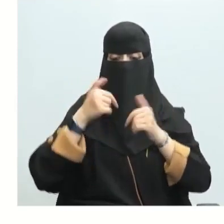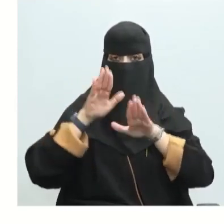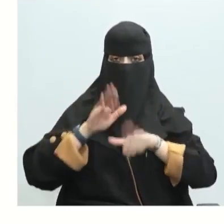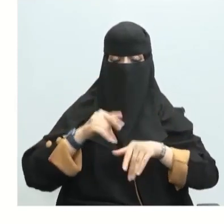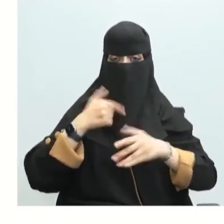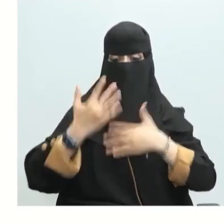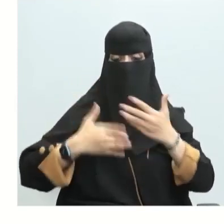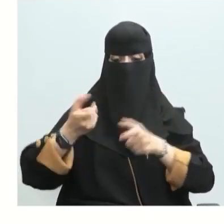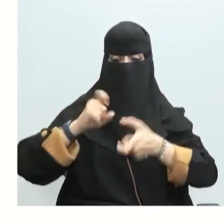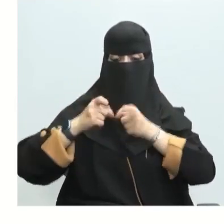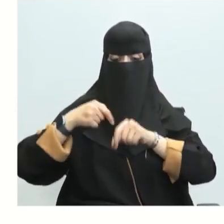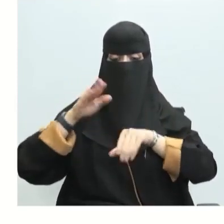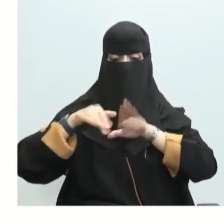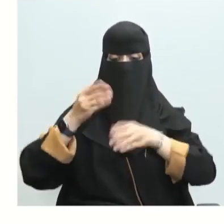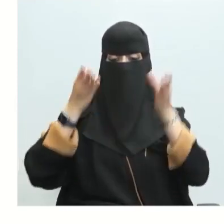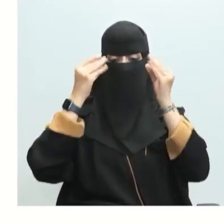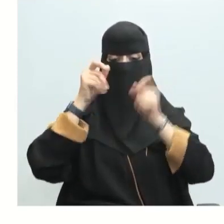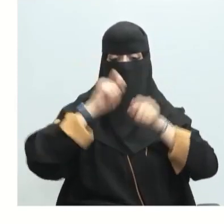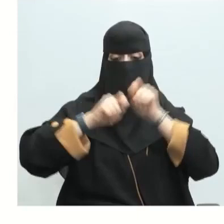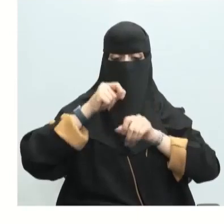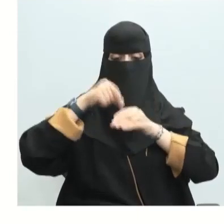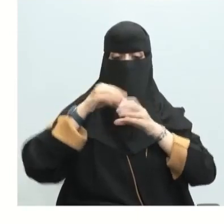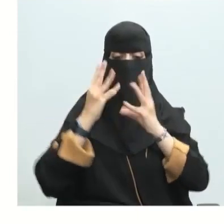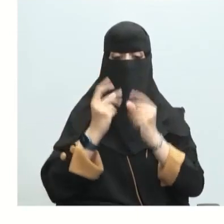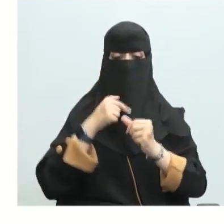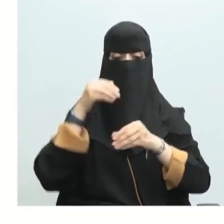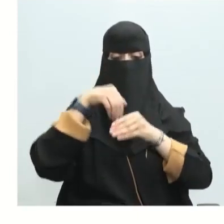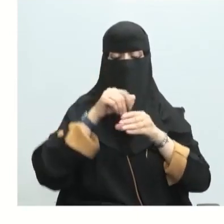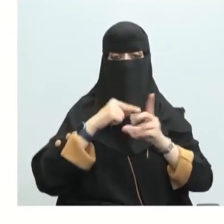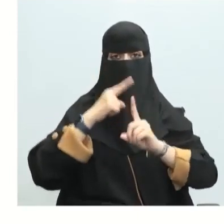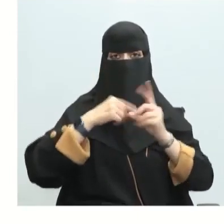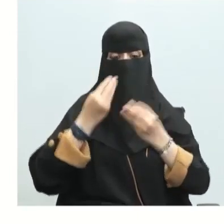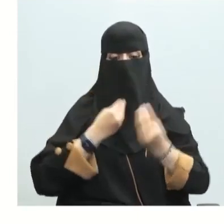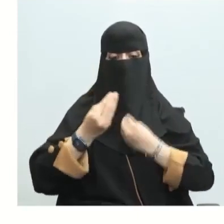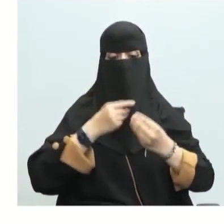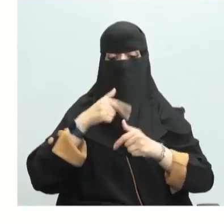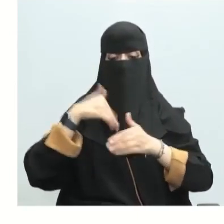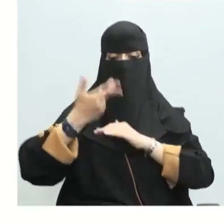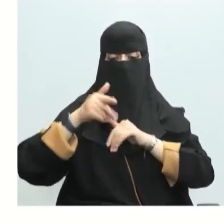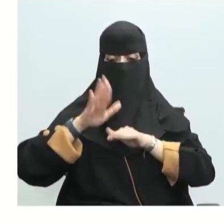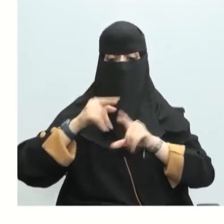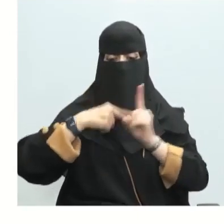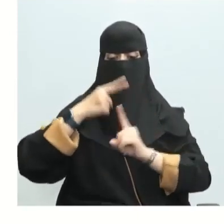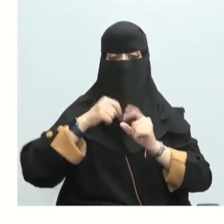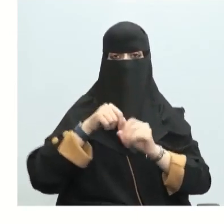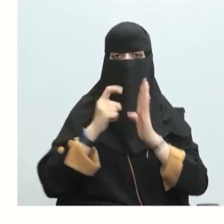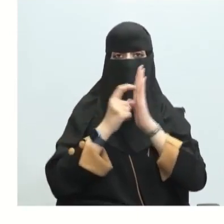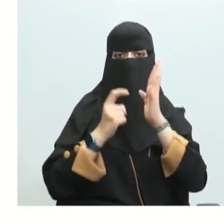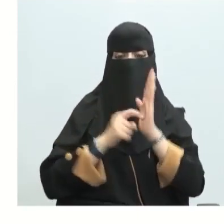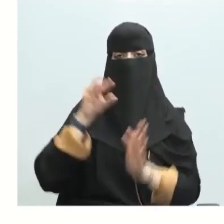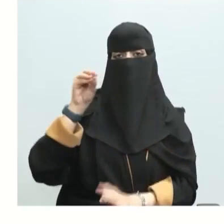توفر حرارة التكوين القياسية بيانات تستخدم في حساب المحتويات الحرارية للتفاعلات عند الظروف